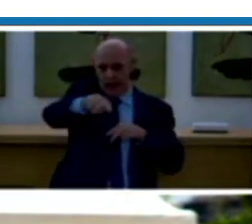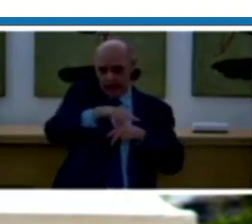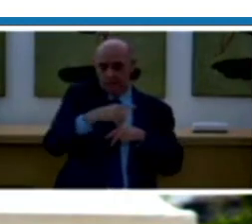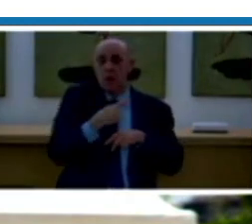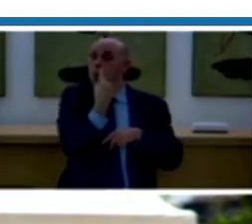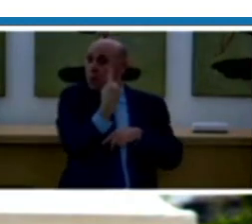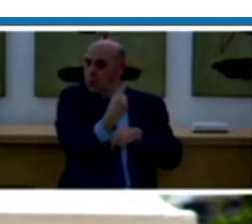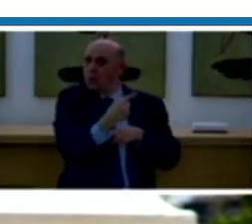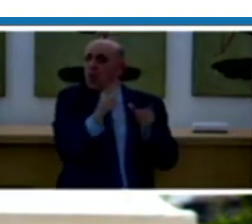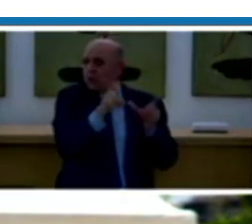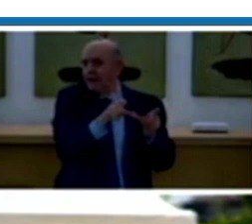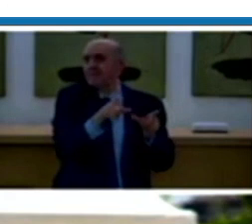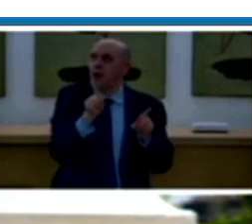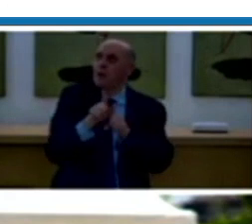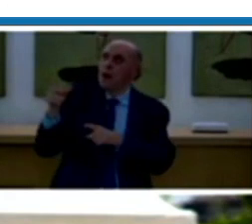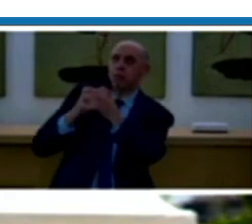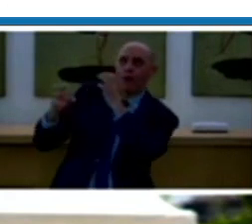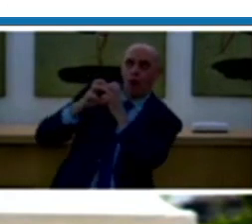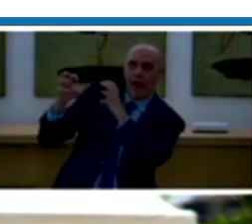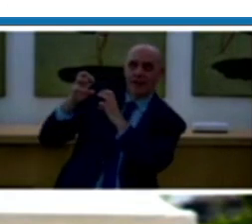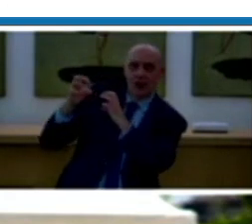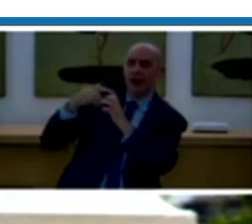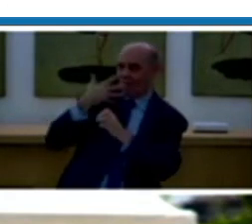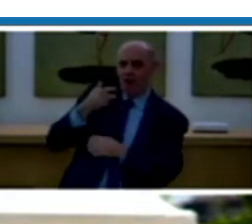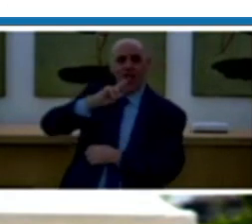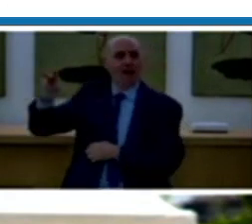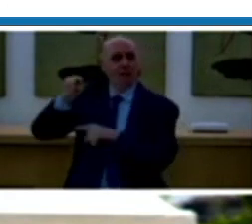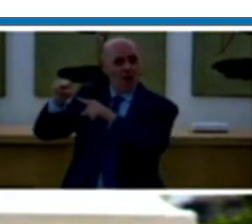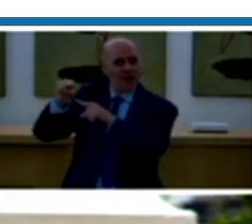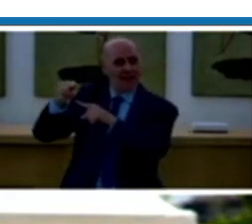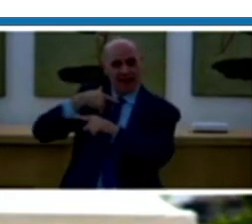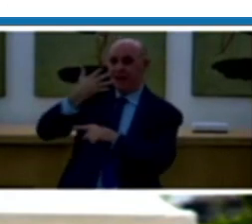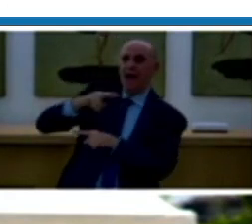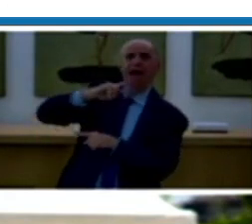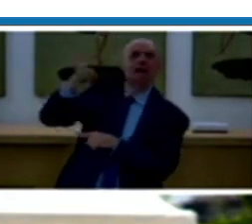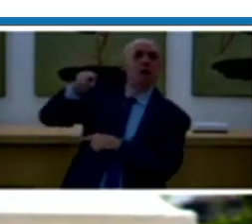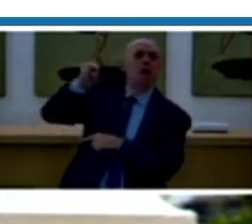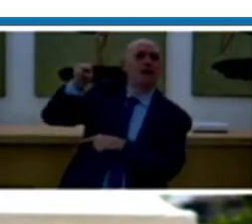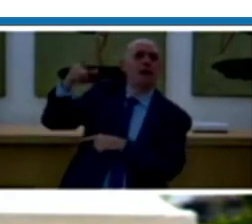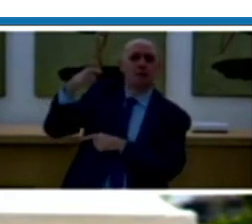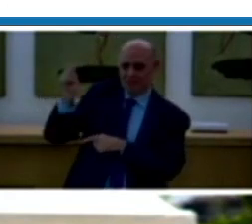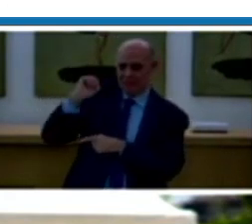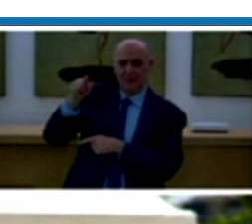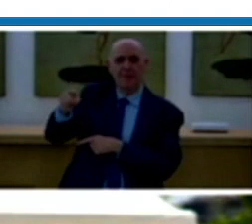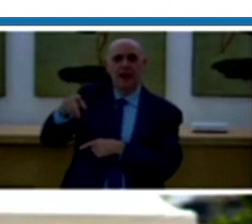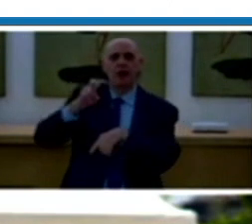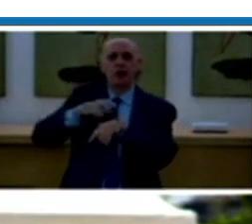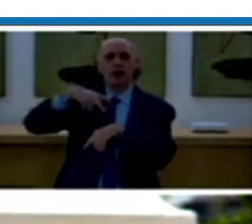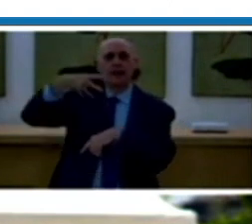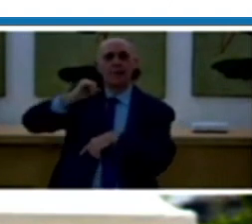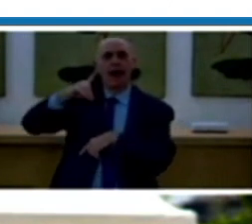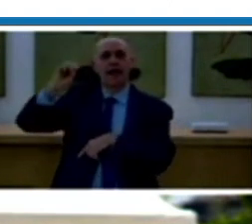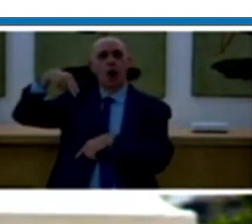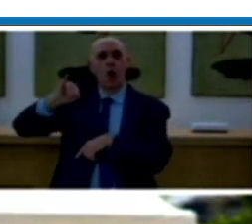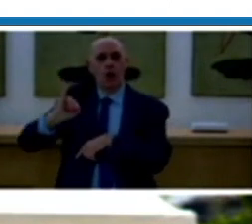provocazione, Presidente, cos'è che vogliamo utilizzare? Per tentare di dare una risposta a quello che diceva appunto la dottoressa Maddaloni, alla